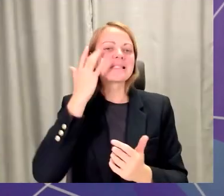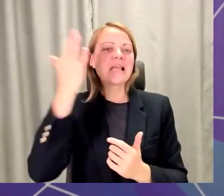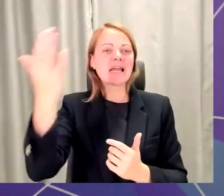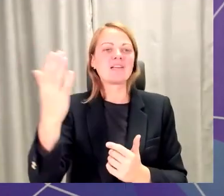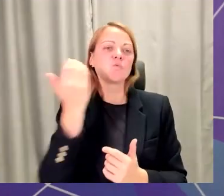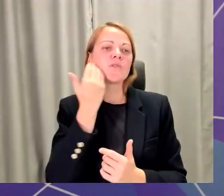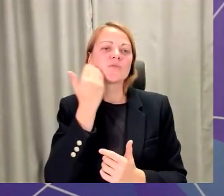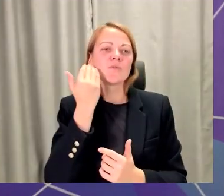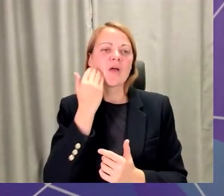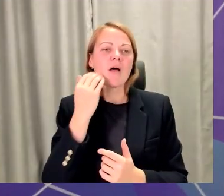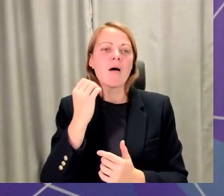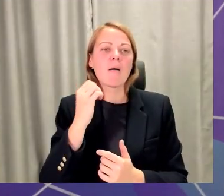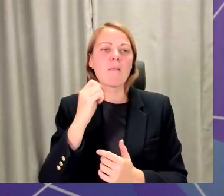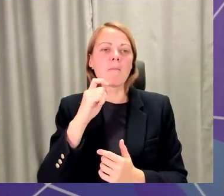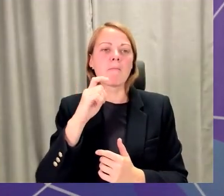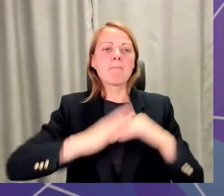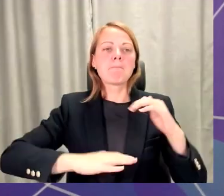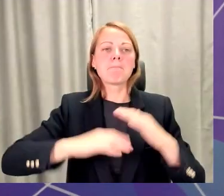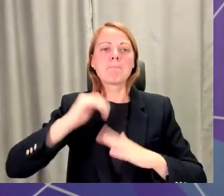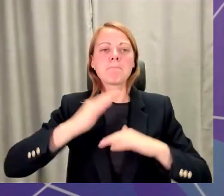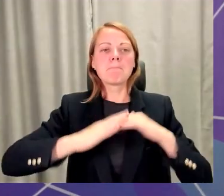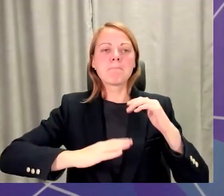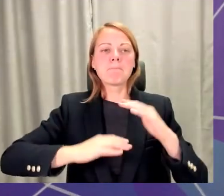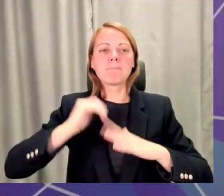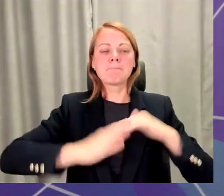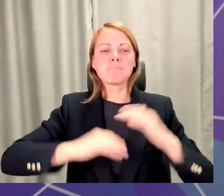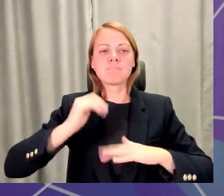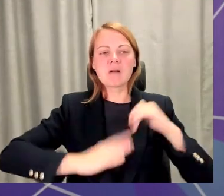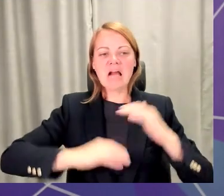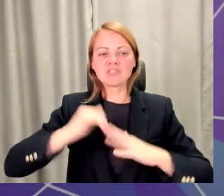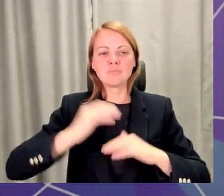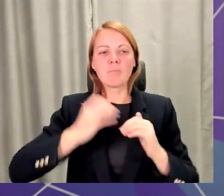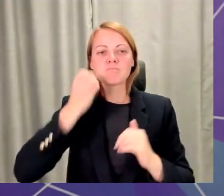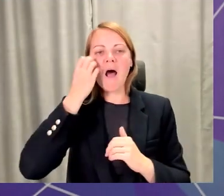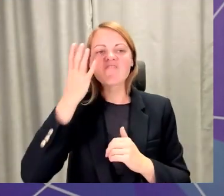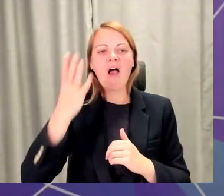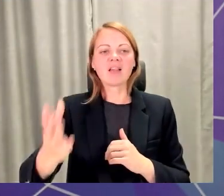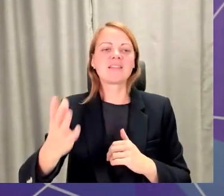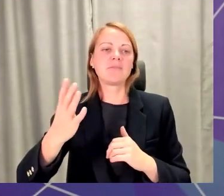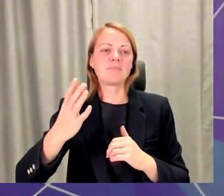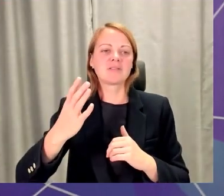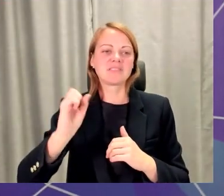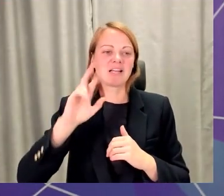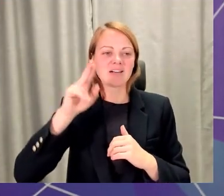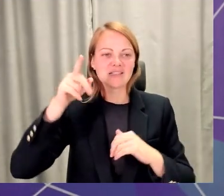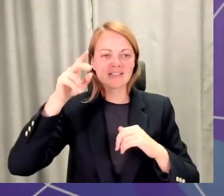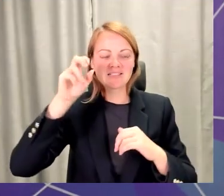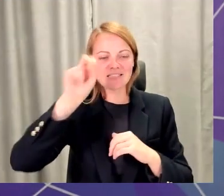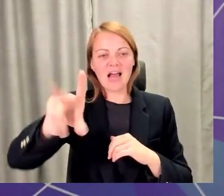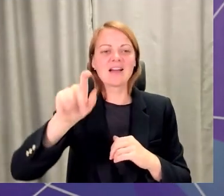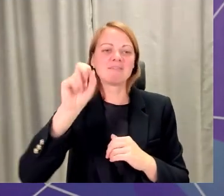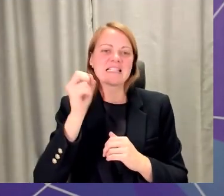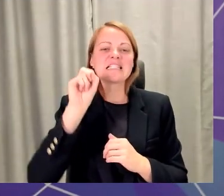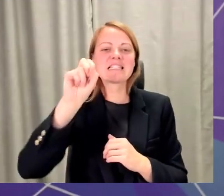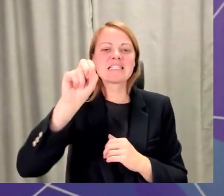prasmi pārmaldības platforma stars novembrī kaut kad meklējiet, kur tas stars iespīd kaut kur bijā mājas